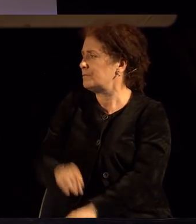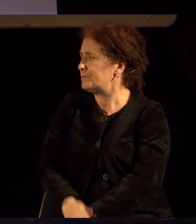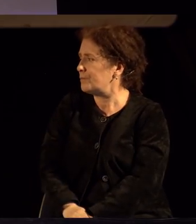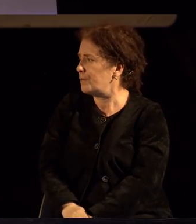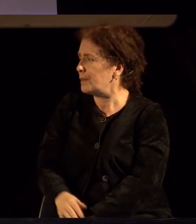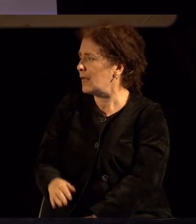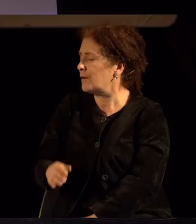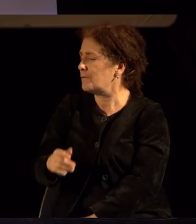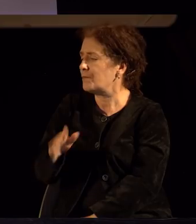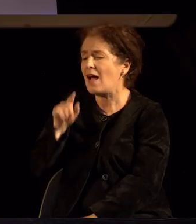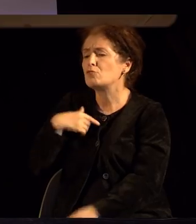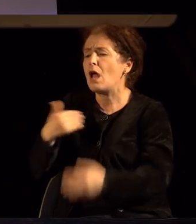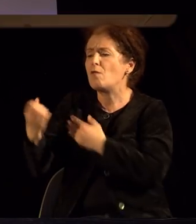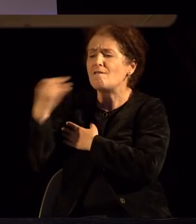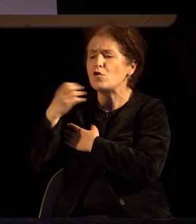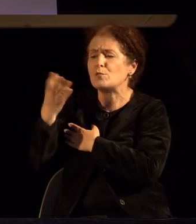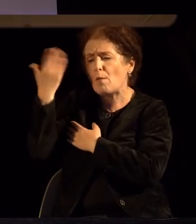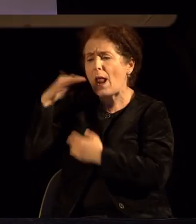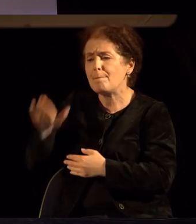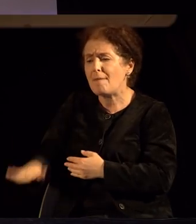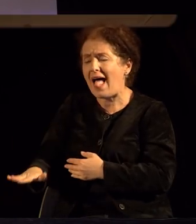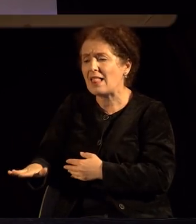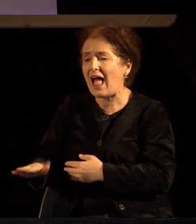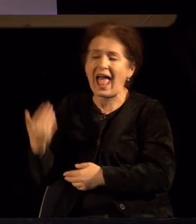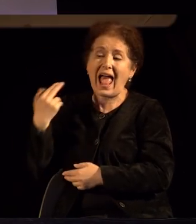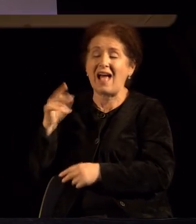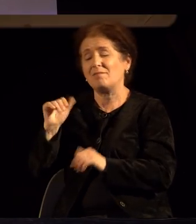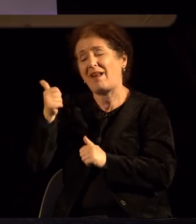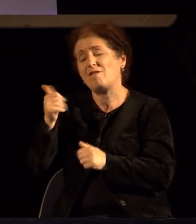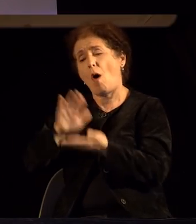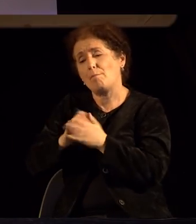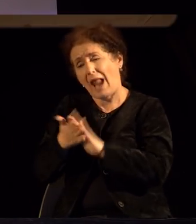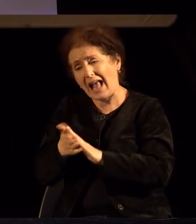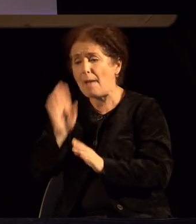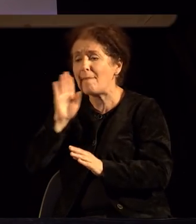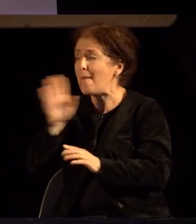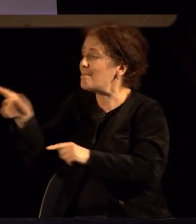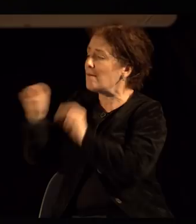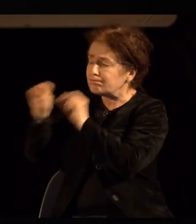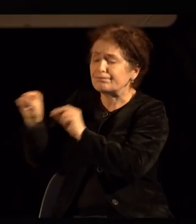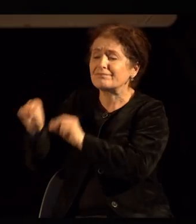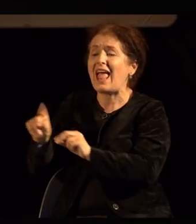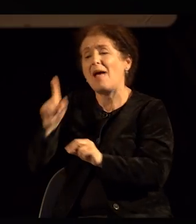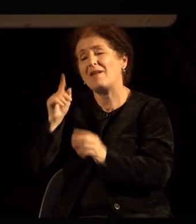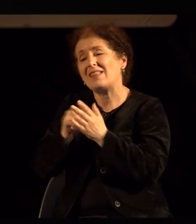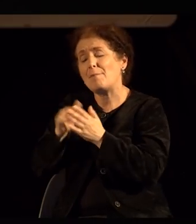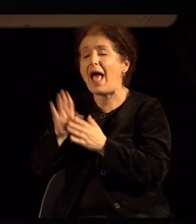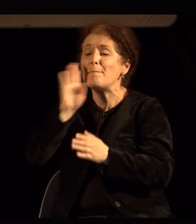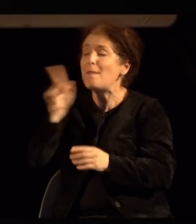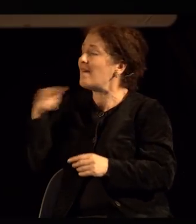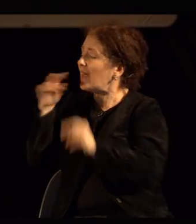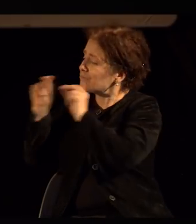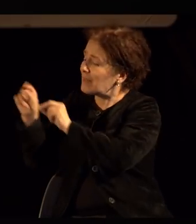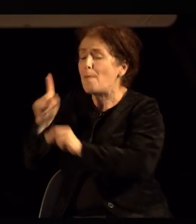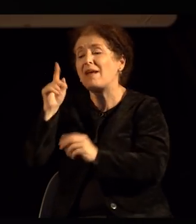Како што кажев, воспитана сме, значи секс по брак, например, мајка ми мислеше дека треба некој да ми тропне на